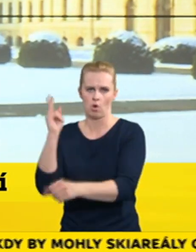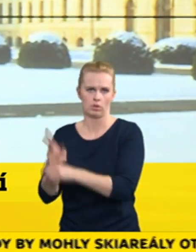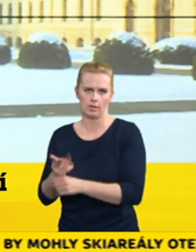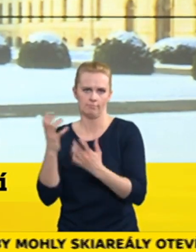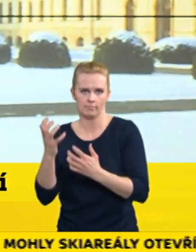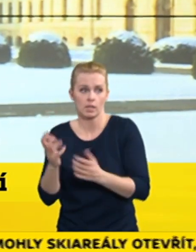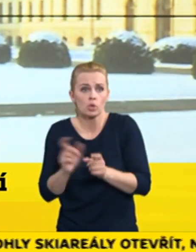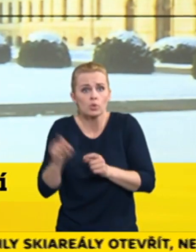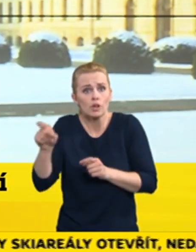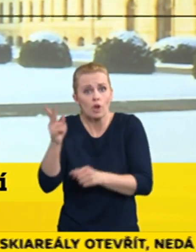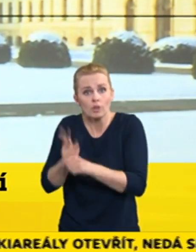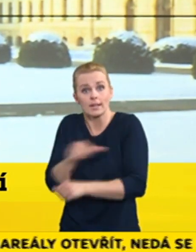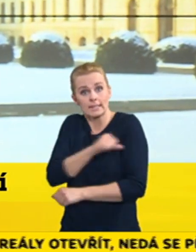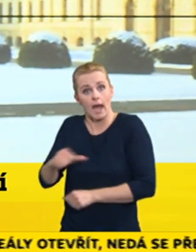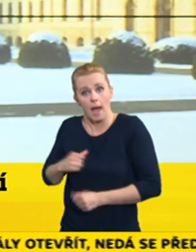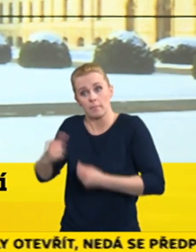na pokoji klid.